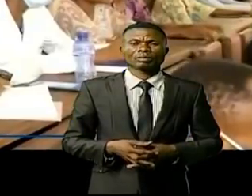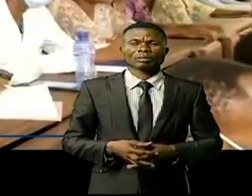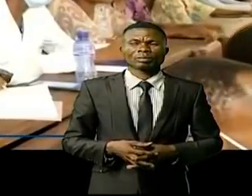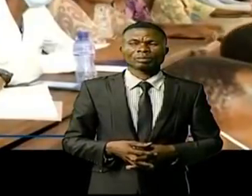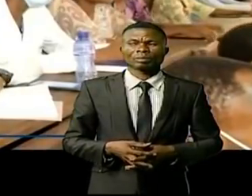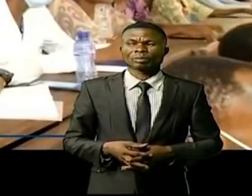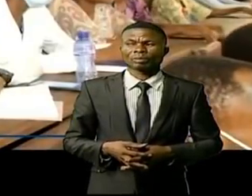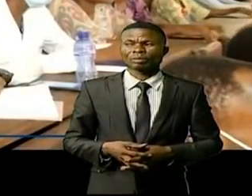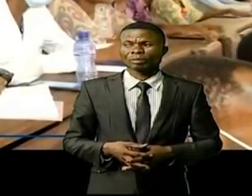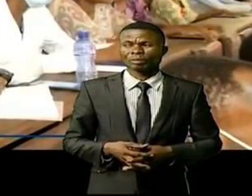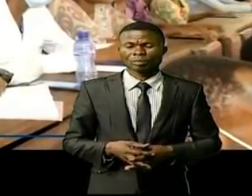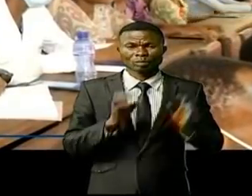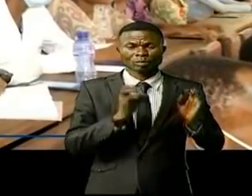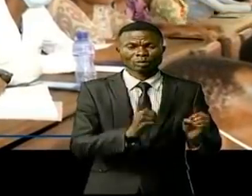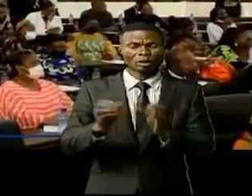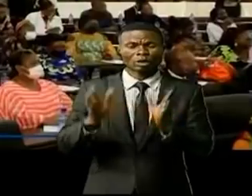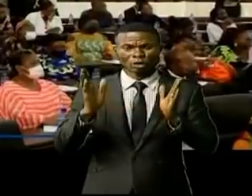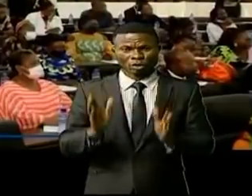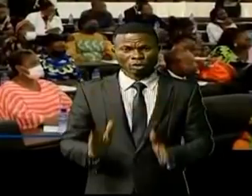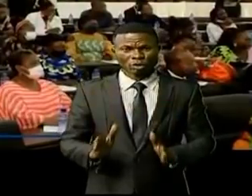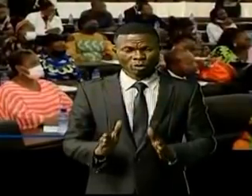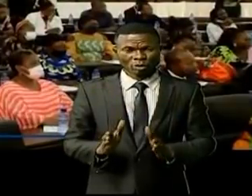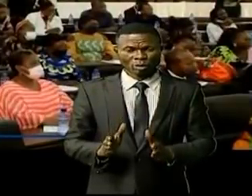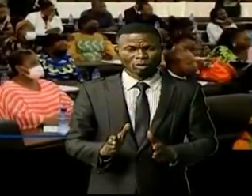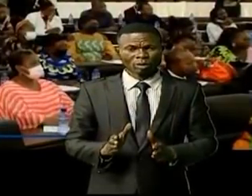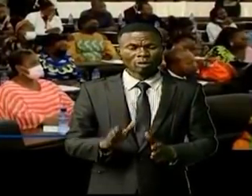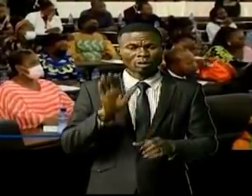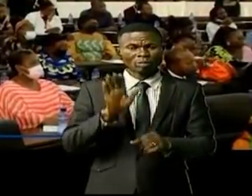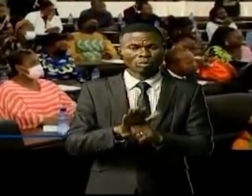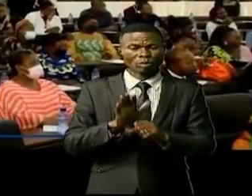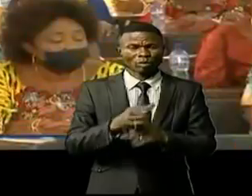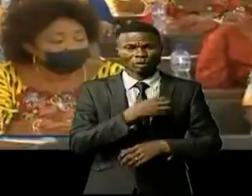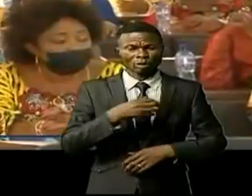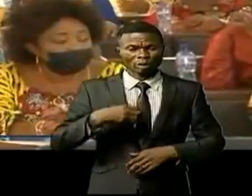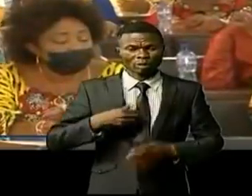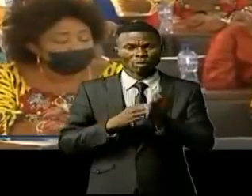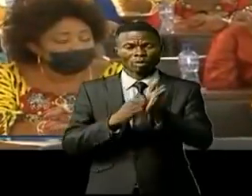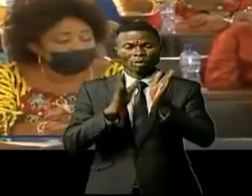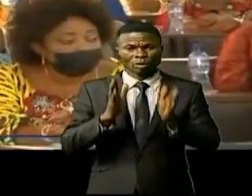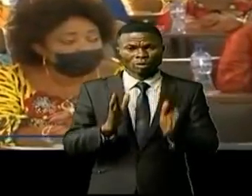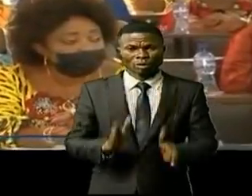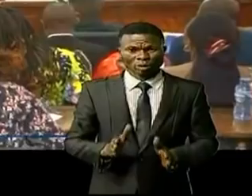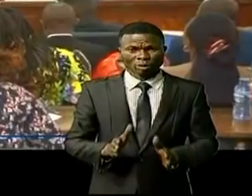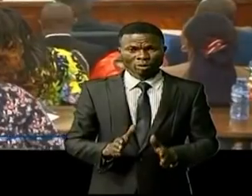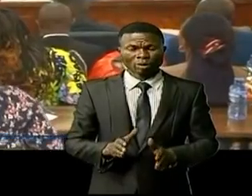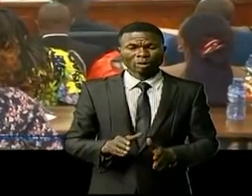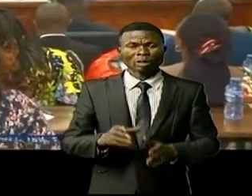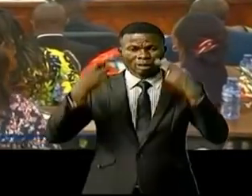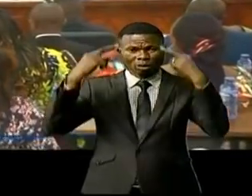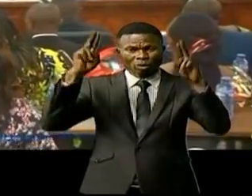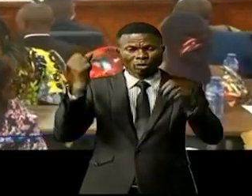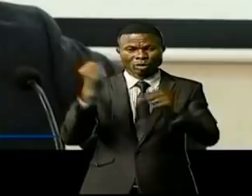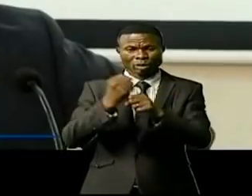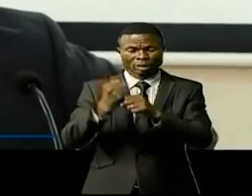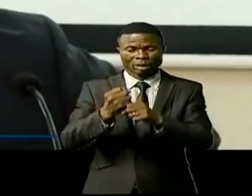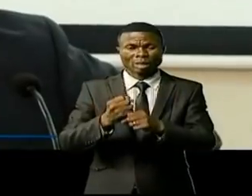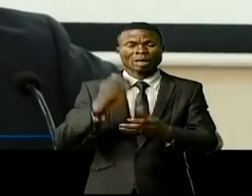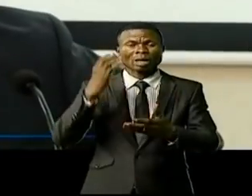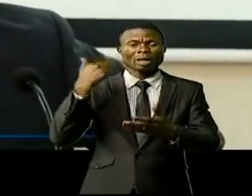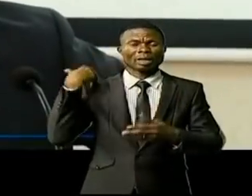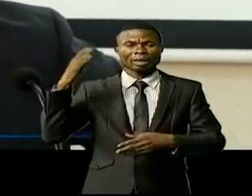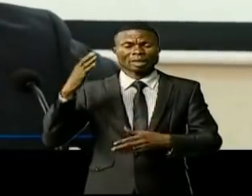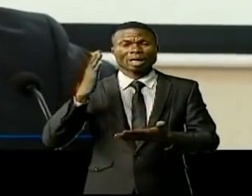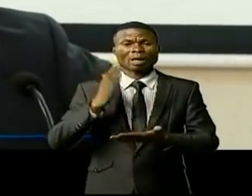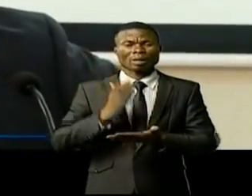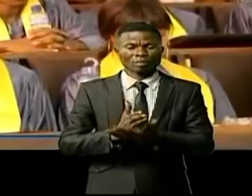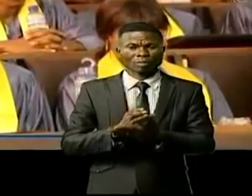Pour les organisateurs, de réunir un nombre de femmes lidaires qui ont réussi dans divers domaines publics et privés dans le but de